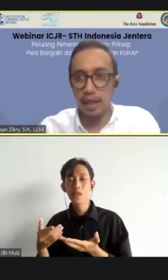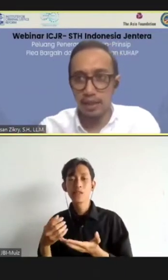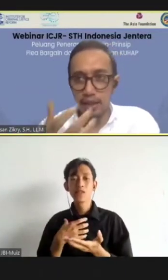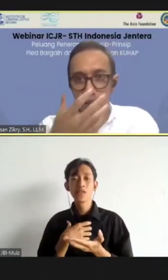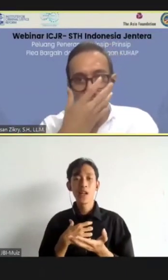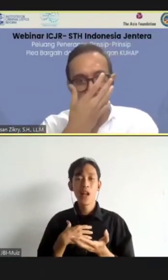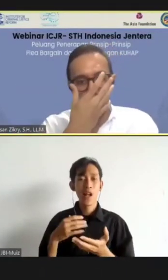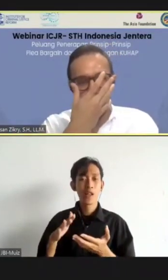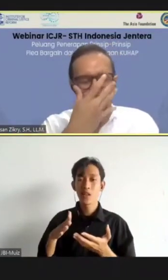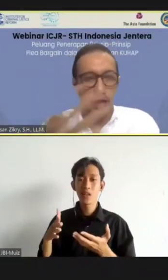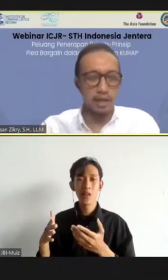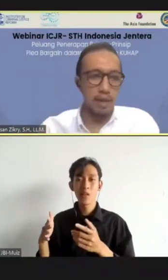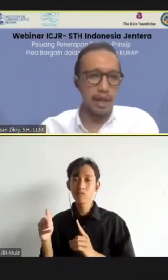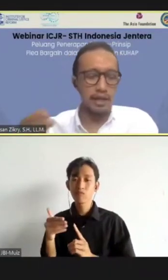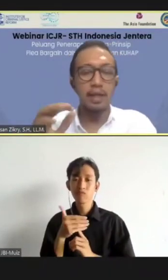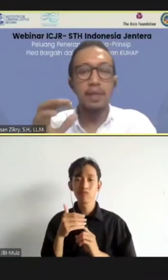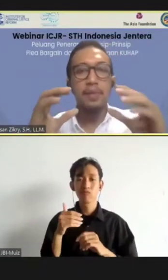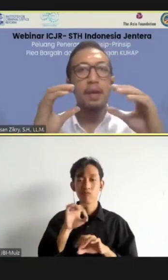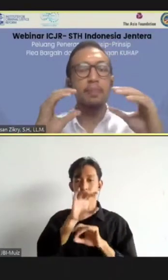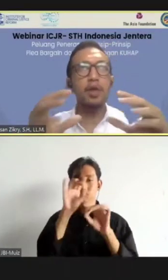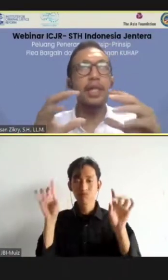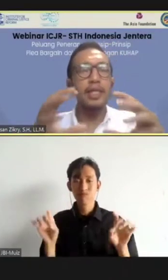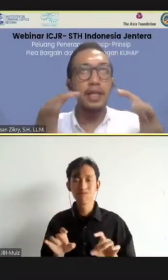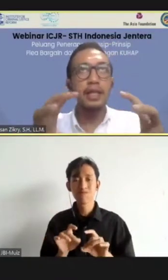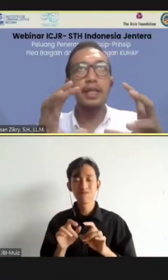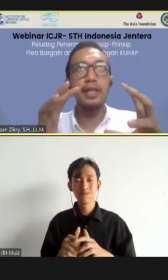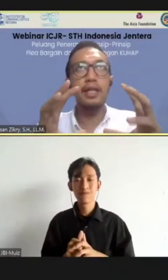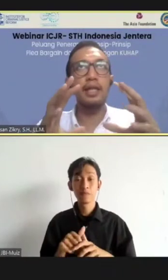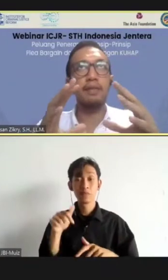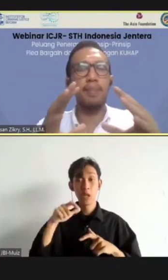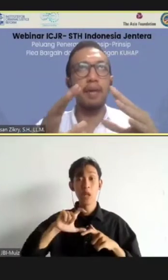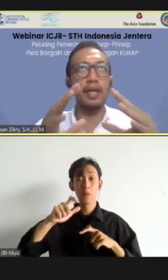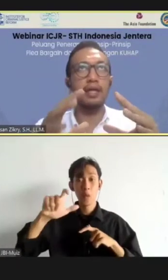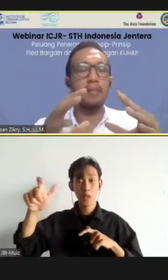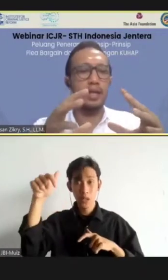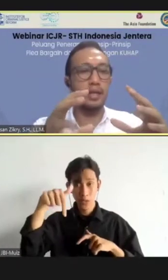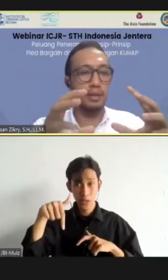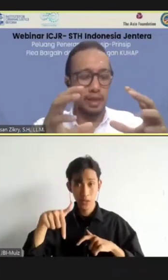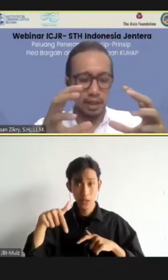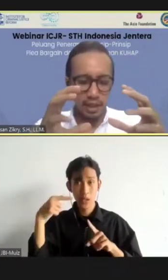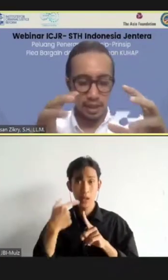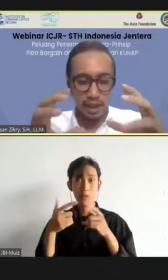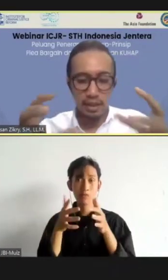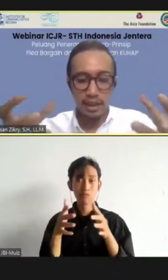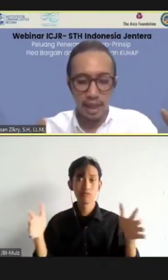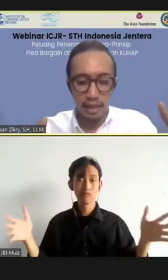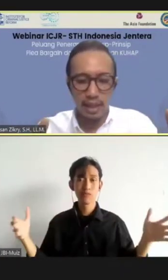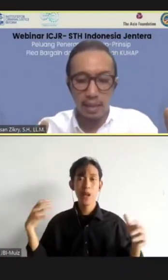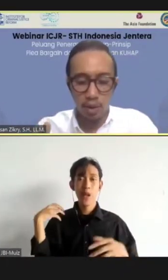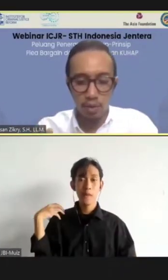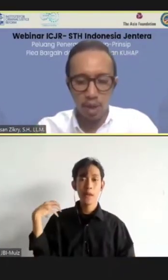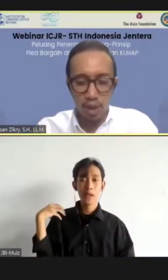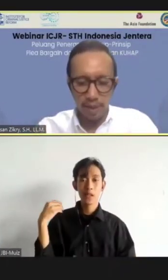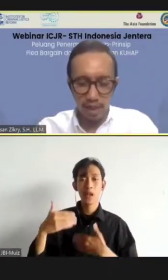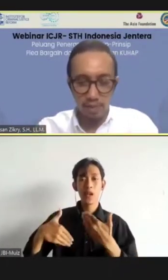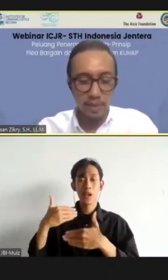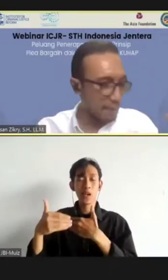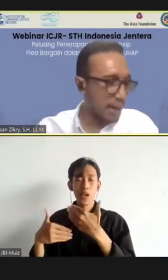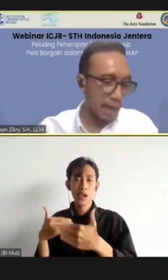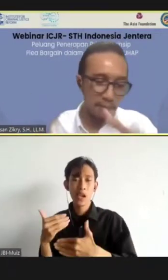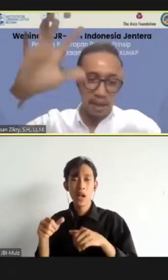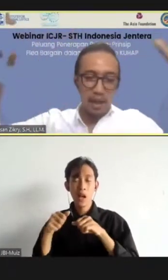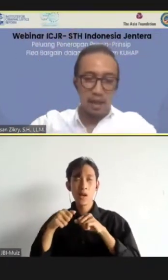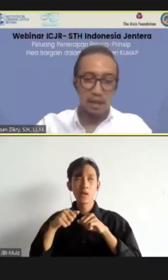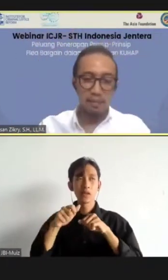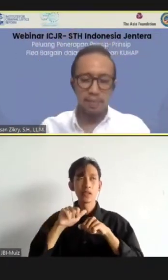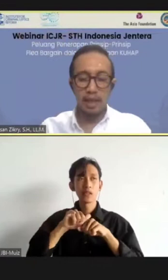menginkriminasi diri dia sendiri, dan lain sebagainya. Proses ini di Play Bargain di Amerika Serikat, dijalankan dalam suatu mekanisme,